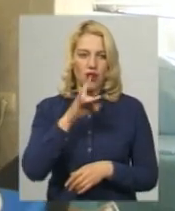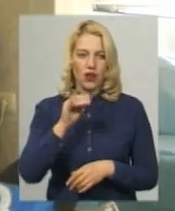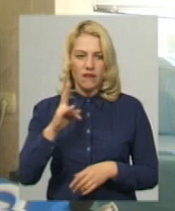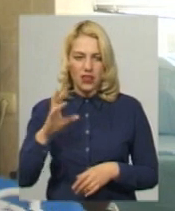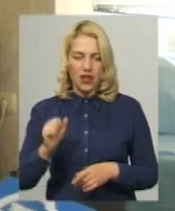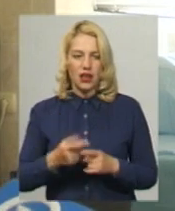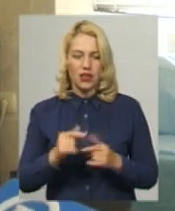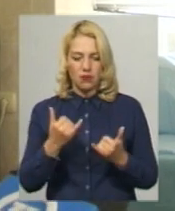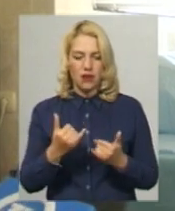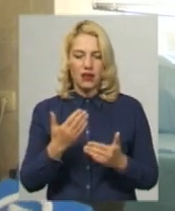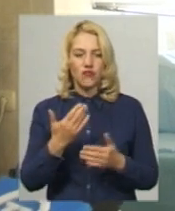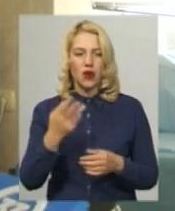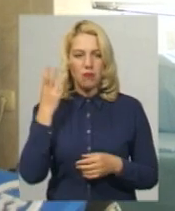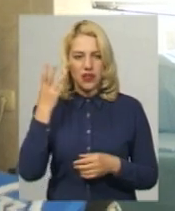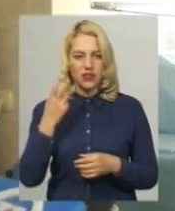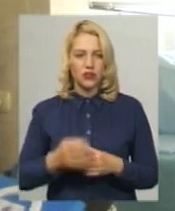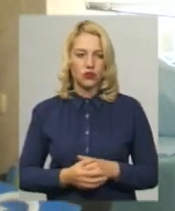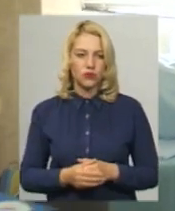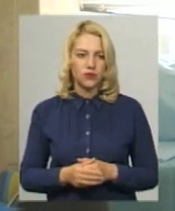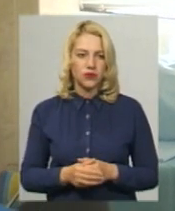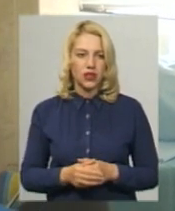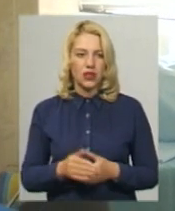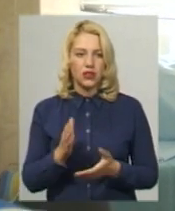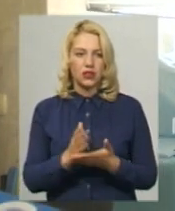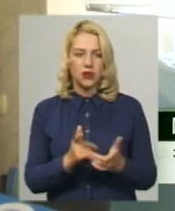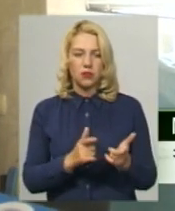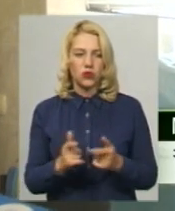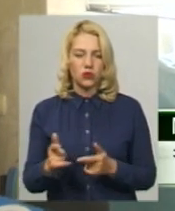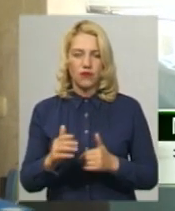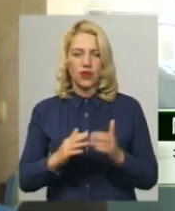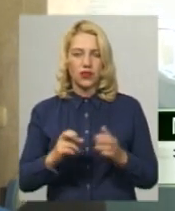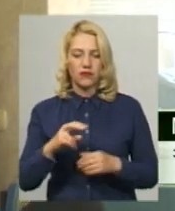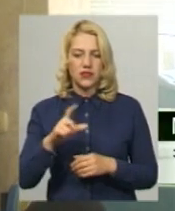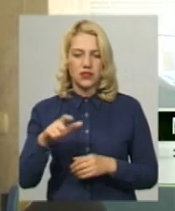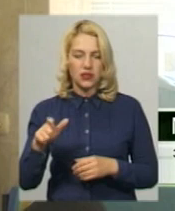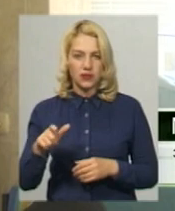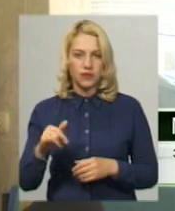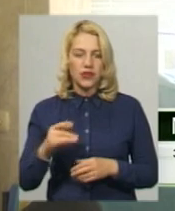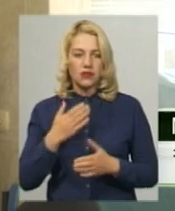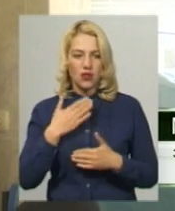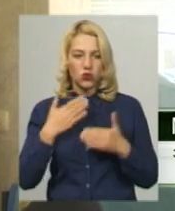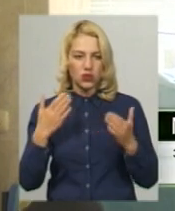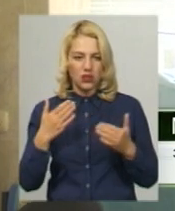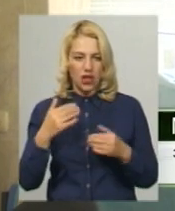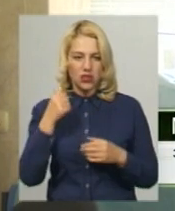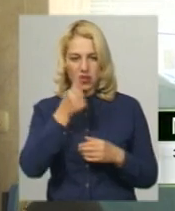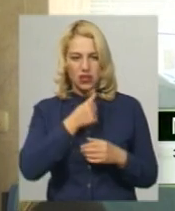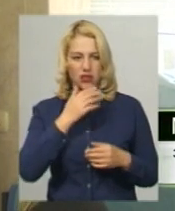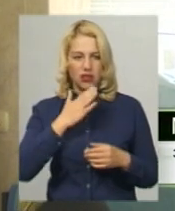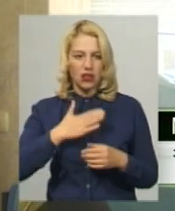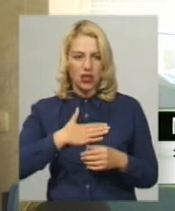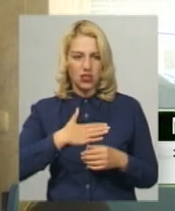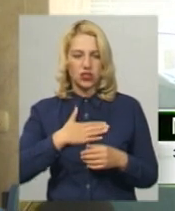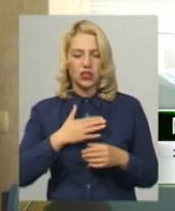каже заступник головного лікара міської лікарні Михайло Соболь. Є підготовлені фахівці. За останній рік наші фахівці, нашого